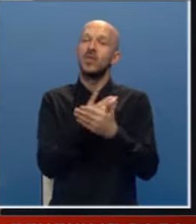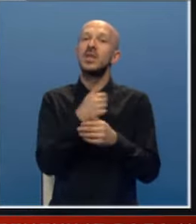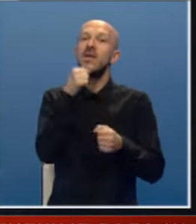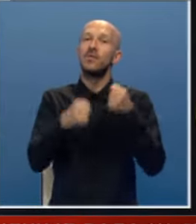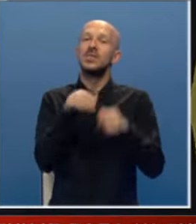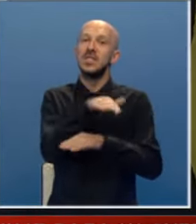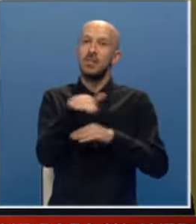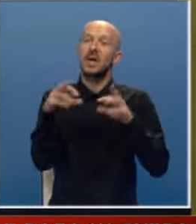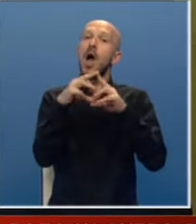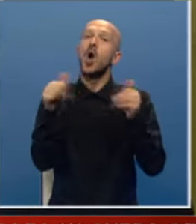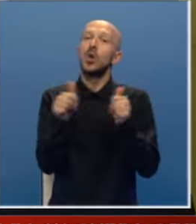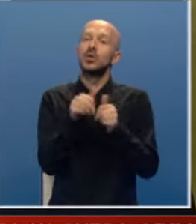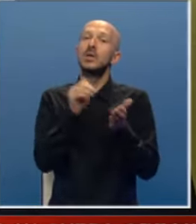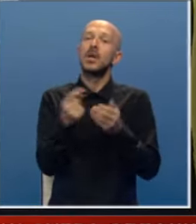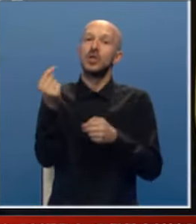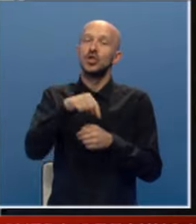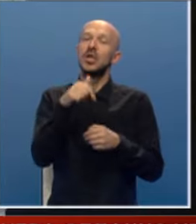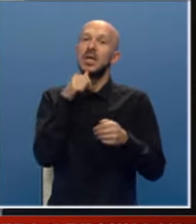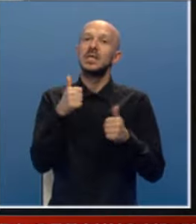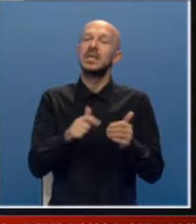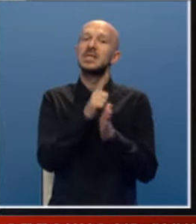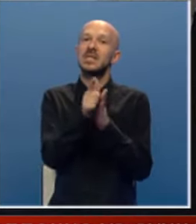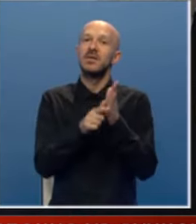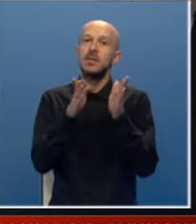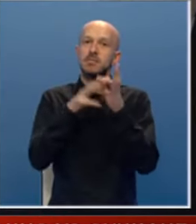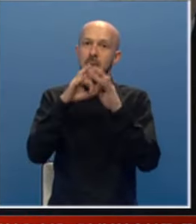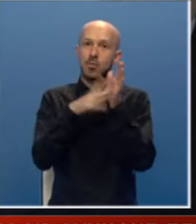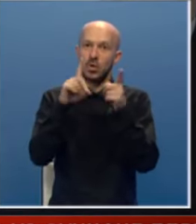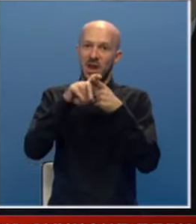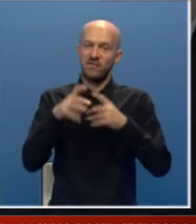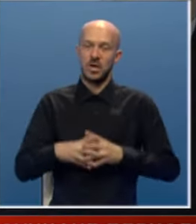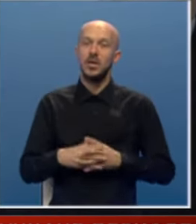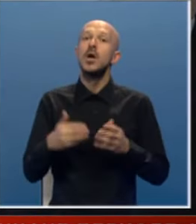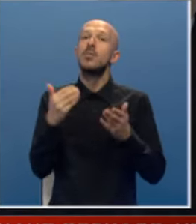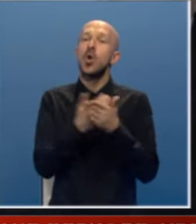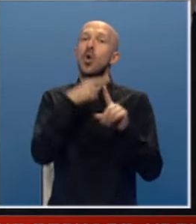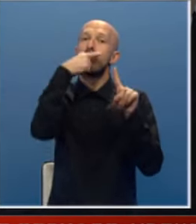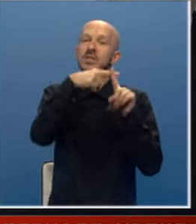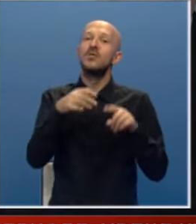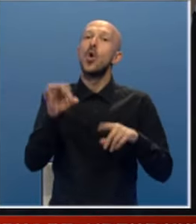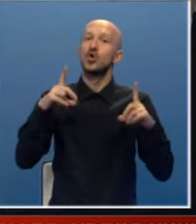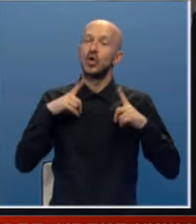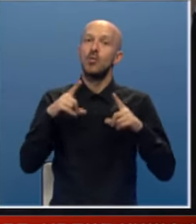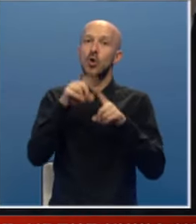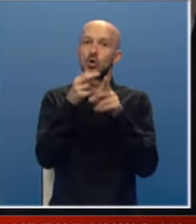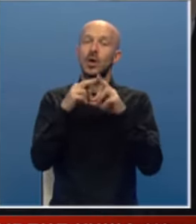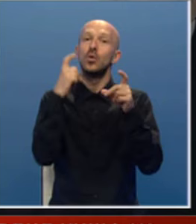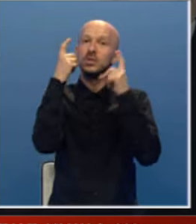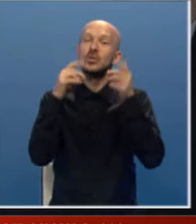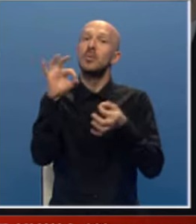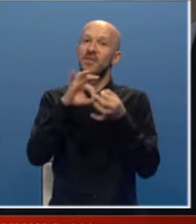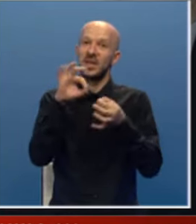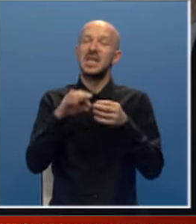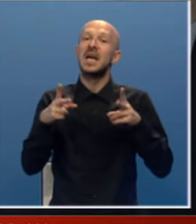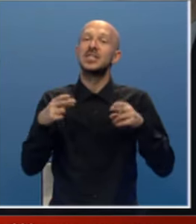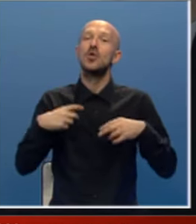vozni park, a uskoro bi trebao stići i savremeni mamograf. Mnogo pozitivno očekujemo od toga, prije svega u smislu prevencije